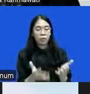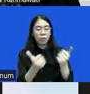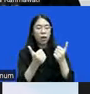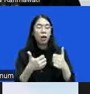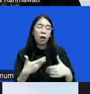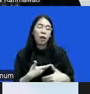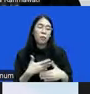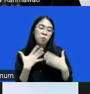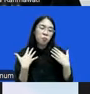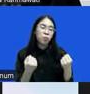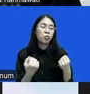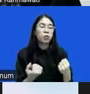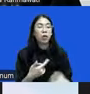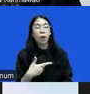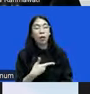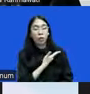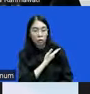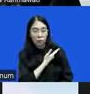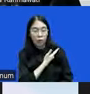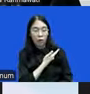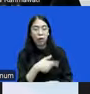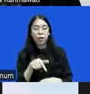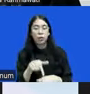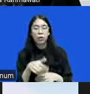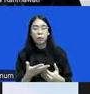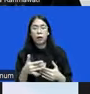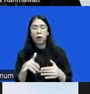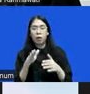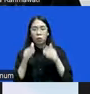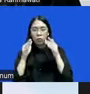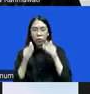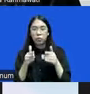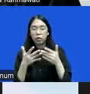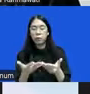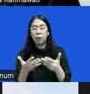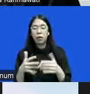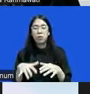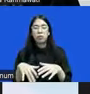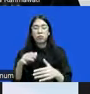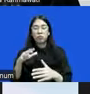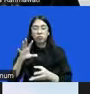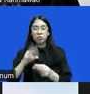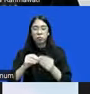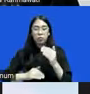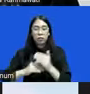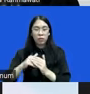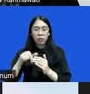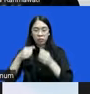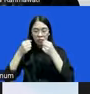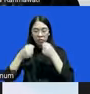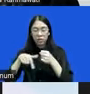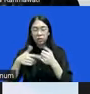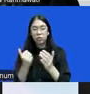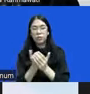sehingga kalaupun dia berkontribusi pada prison overcrowding ya itu hanya ekses atau hanya dampak positif tambahannya bukan